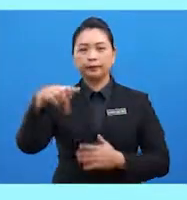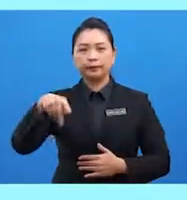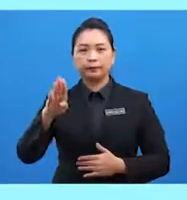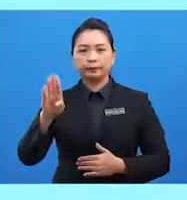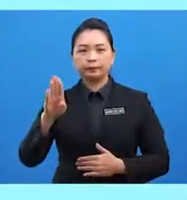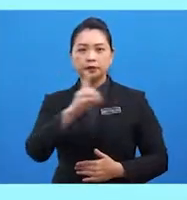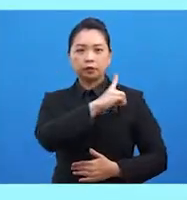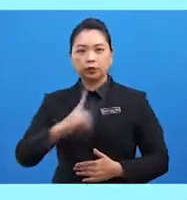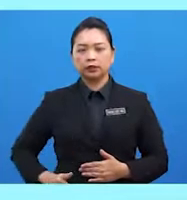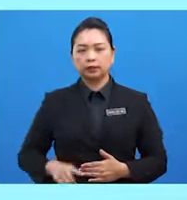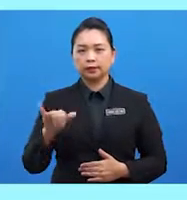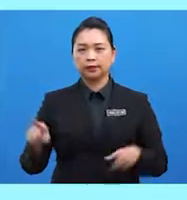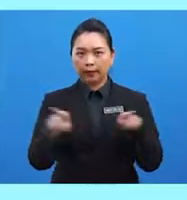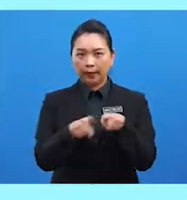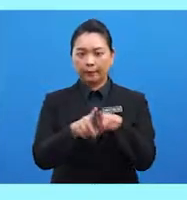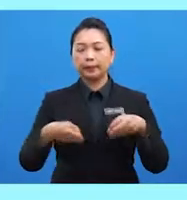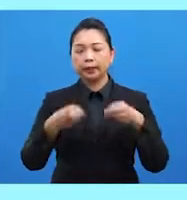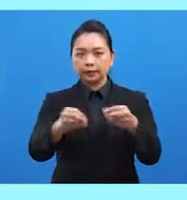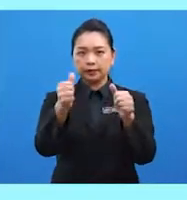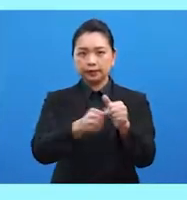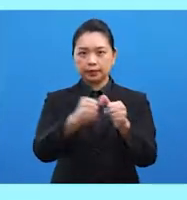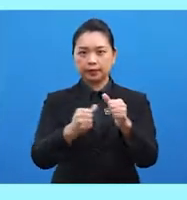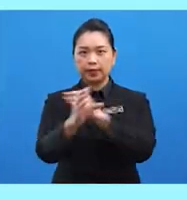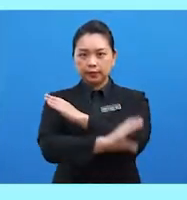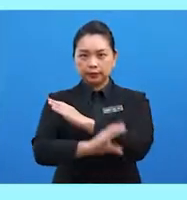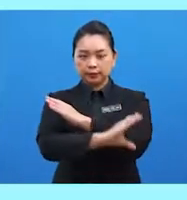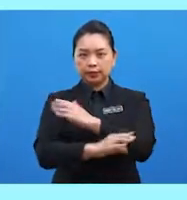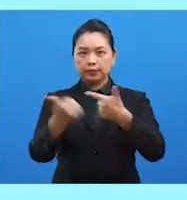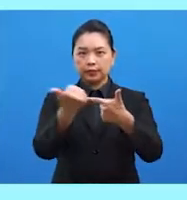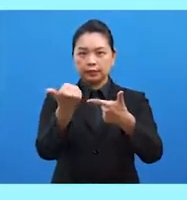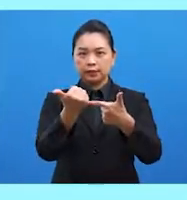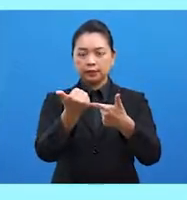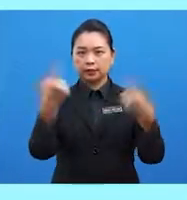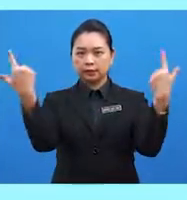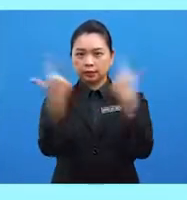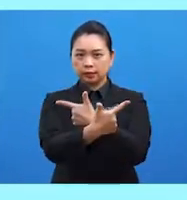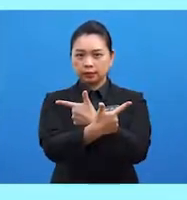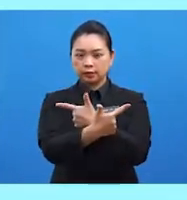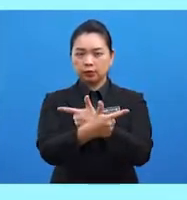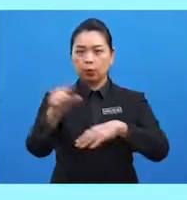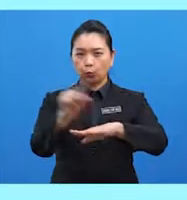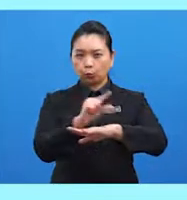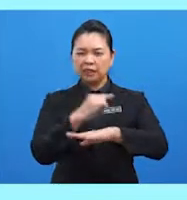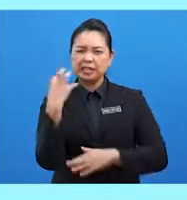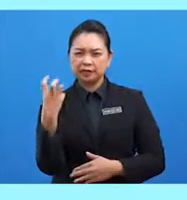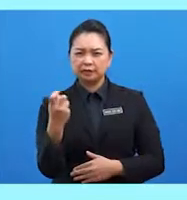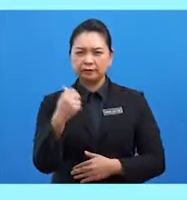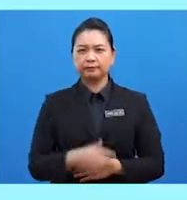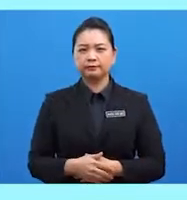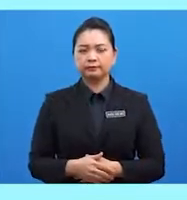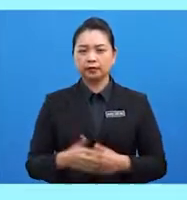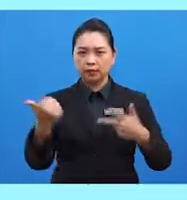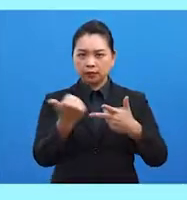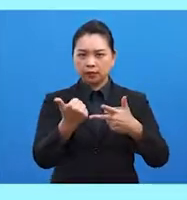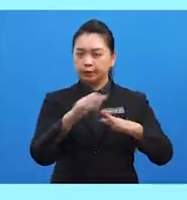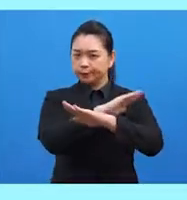kedaulatan yang sama bagi setiap negara. Dua, menentang penggunaan kekerasan. Ketiga, tidak